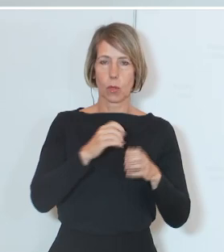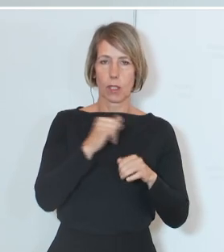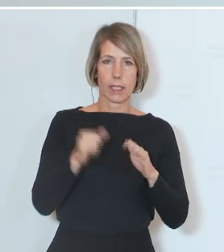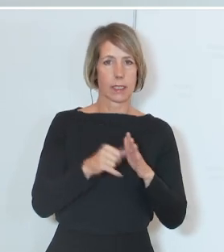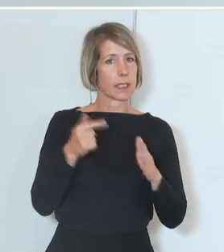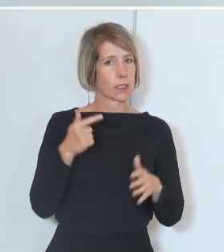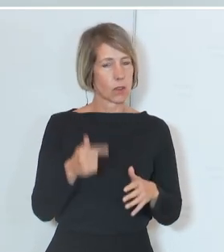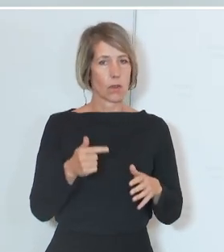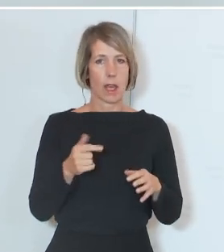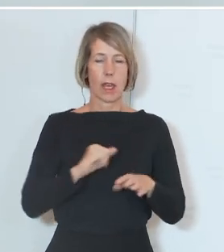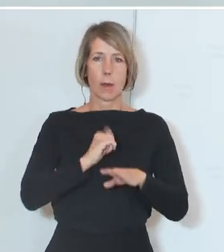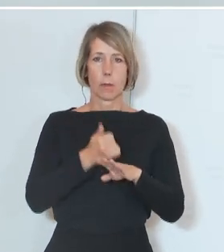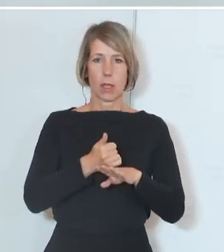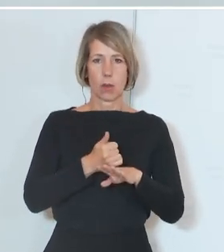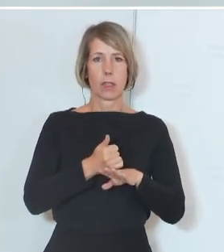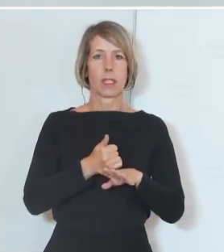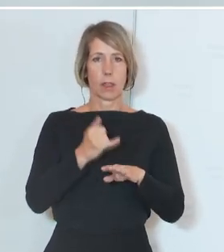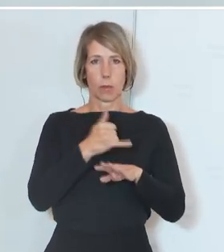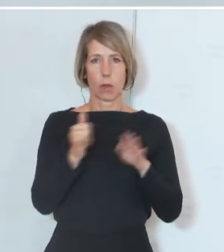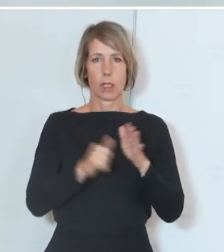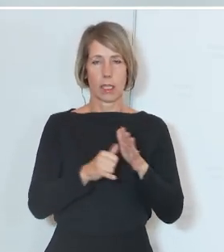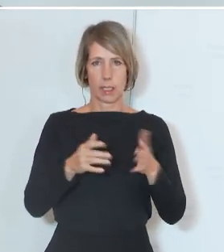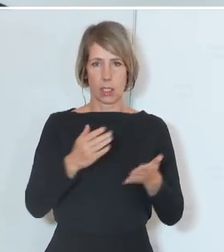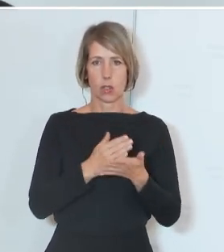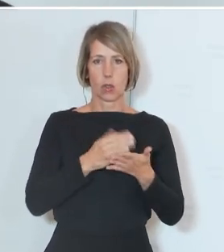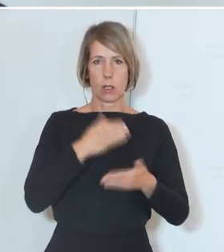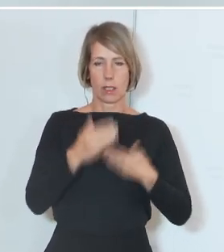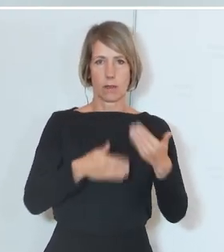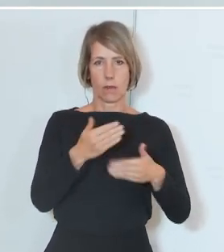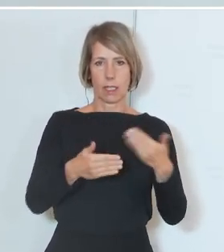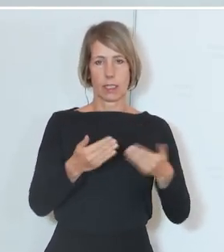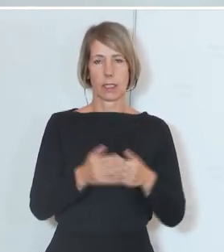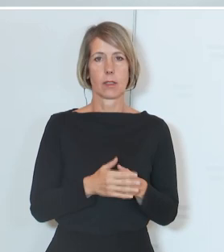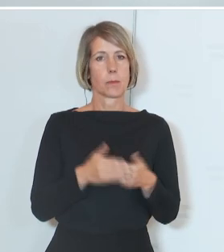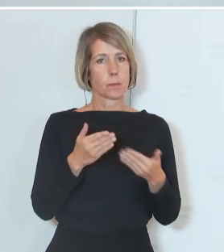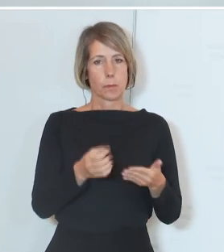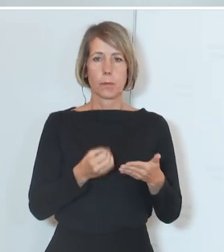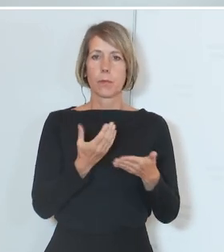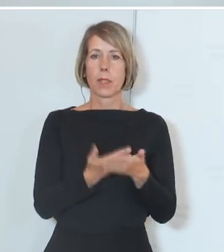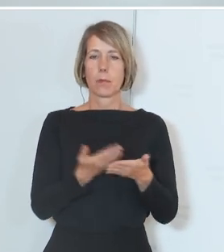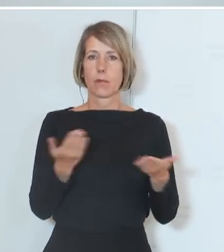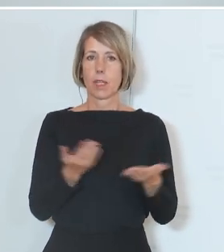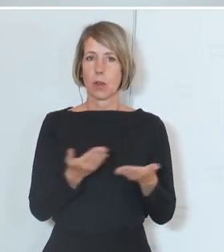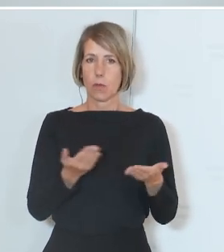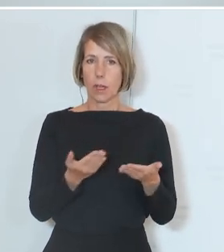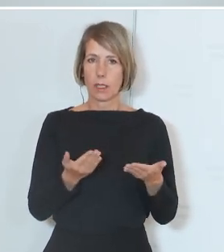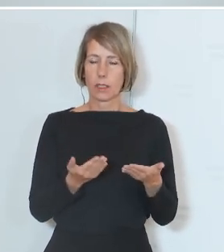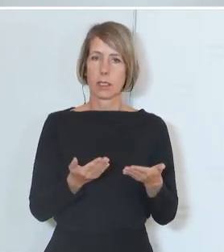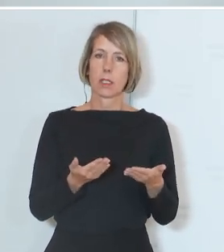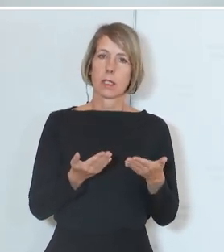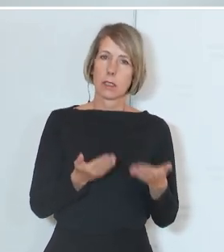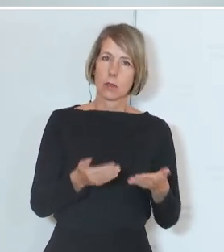konkrete Empfehlungen für die gesamte Bildungsverwaltung gibt. In diesen Empfehlungen finden Sie unter anderem